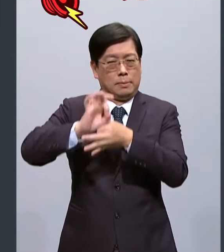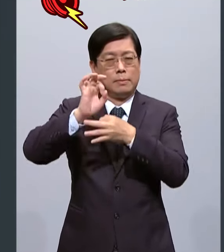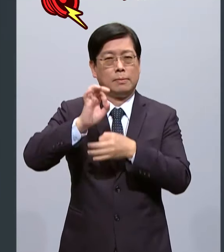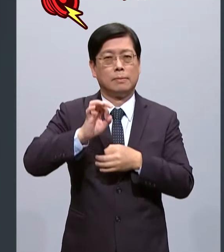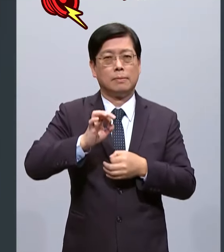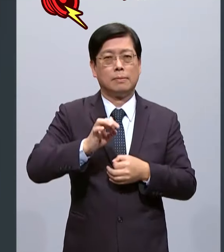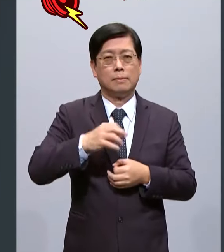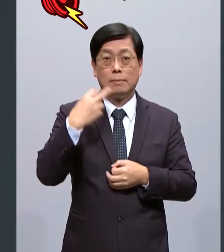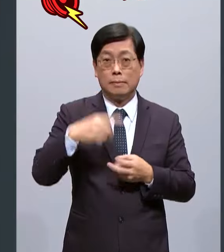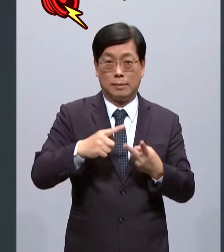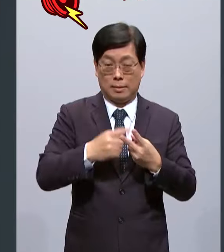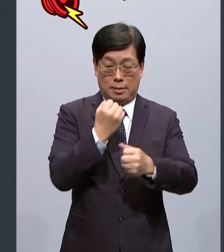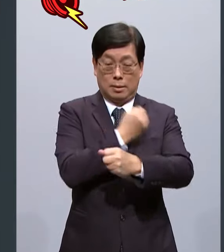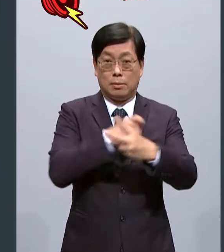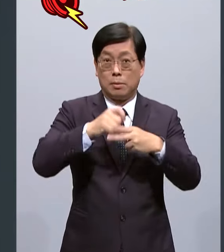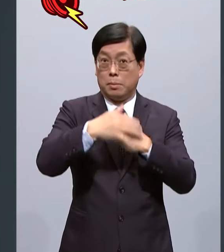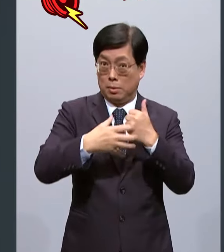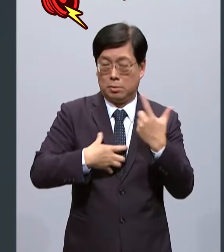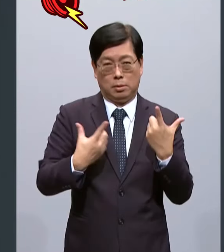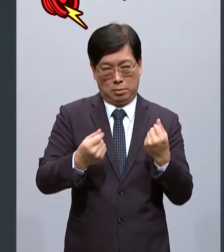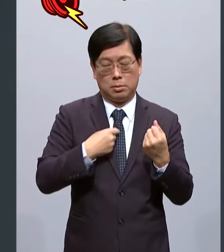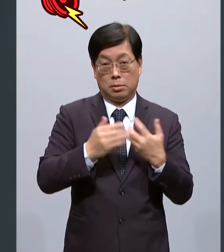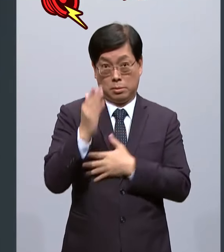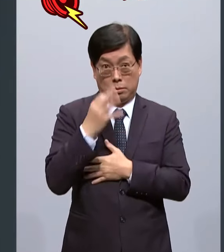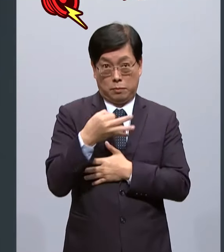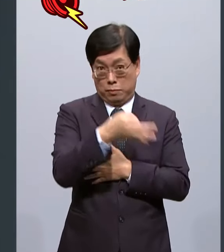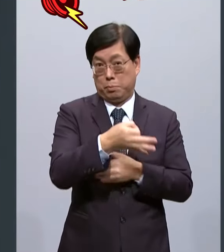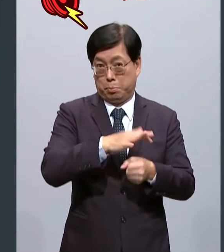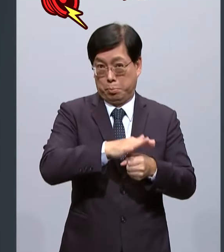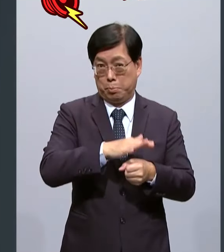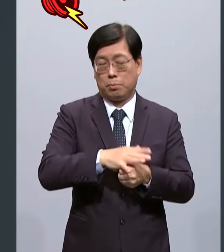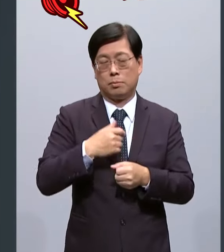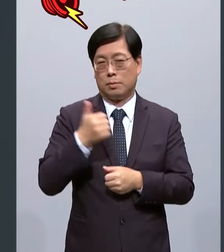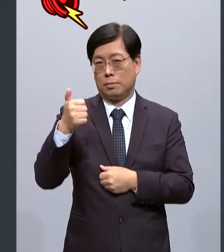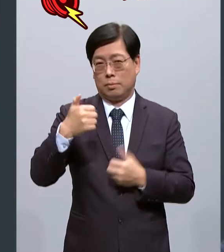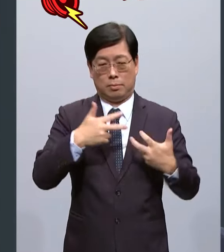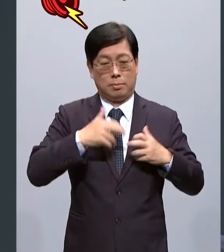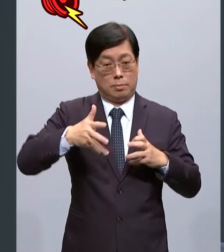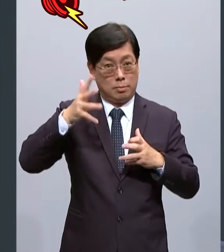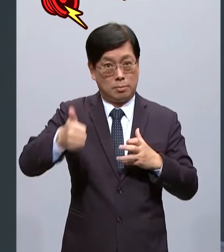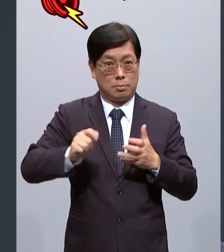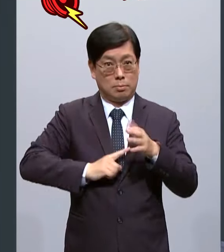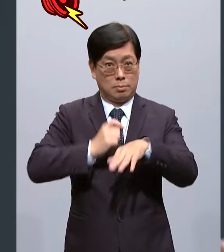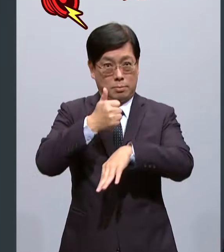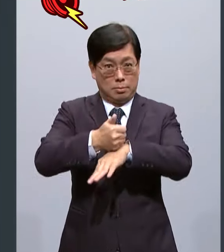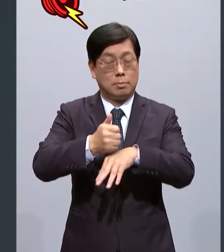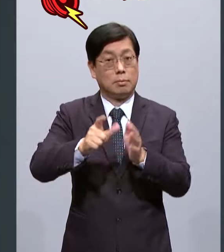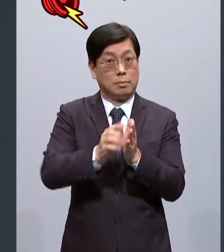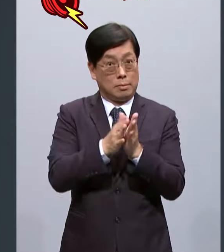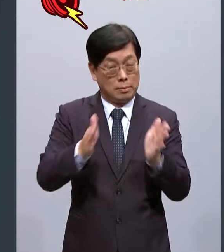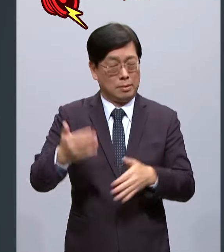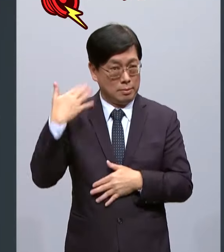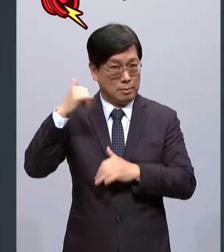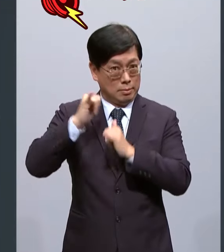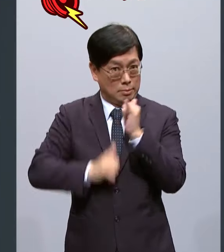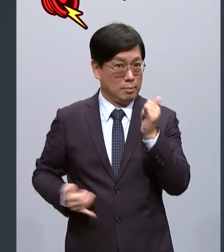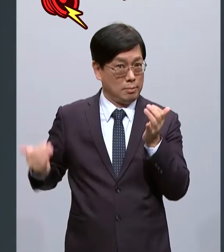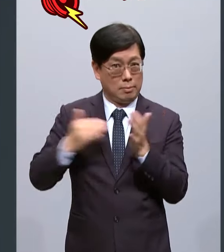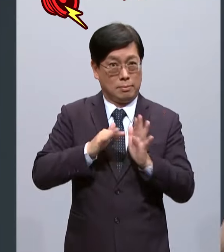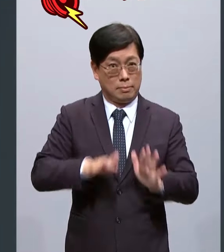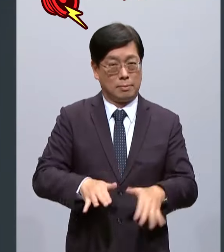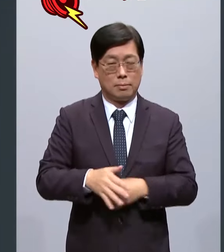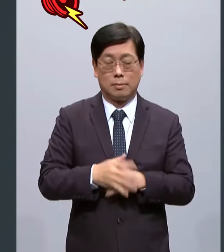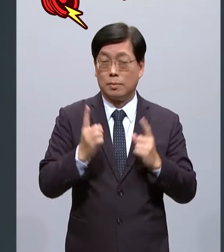另外劳保我会持续抑助我要感谢蔡英文总统在他的任内是创有史以来的总统